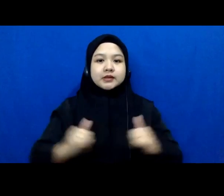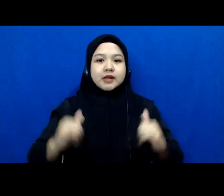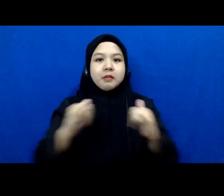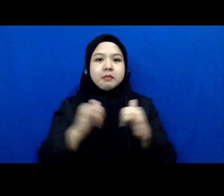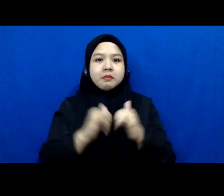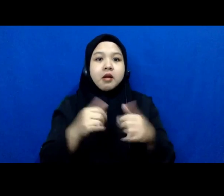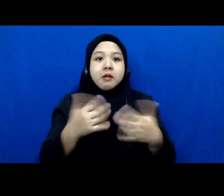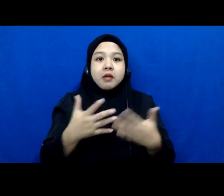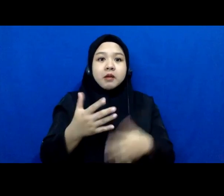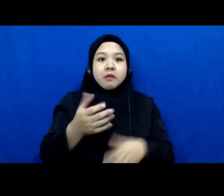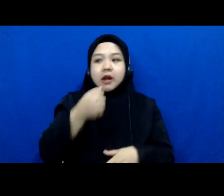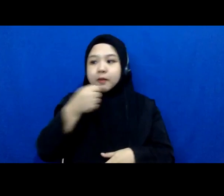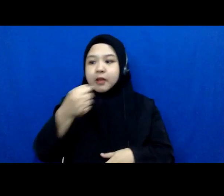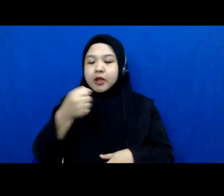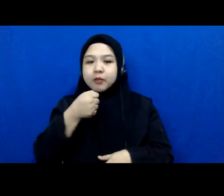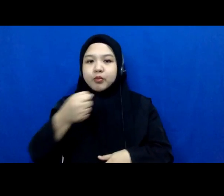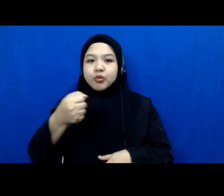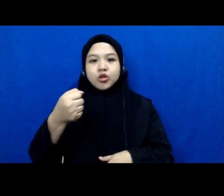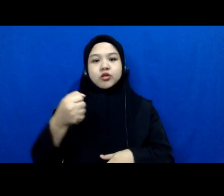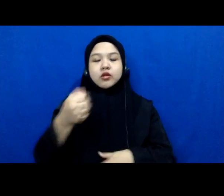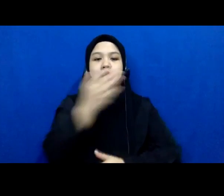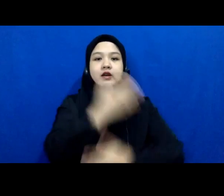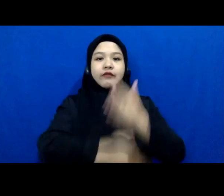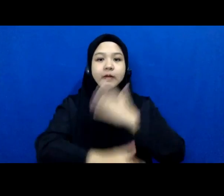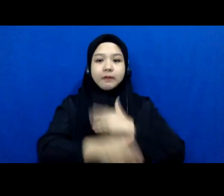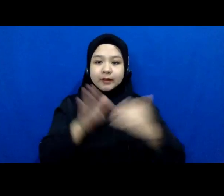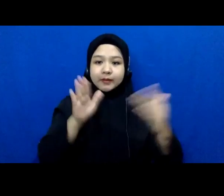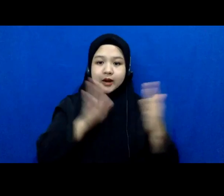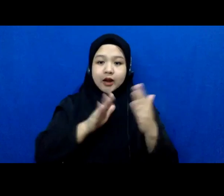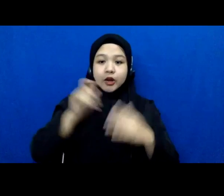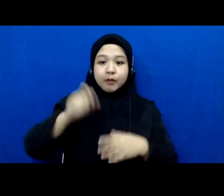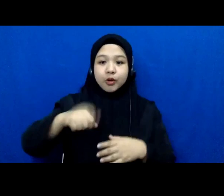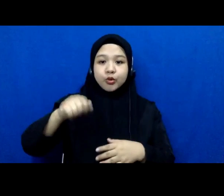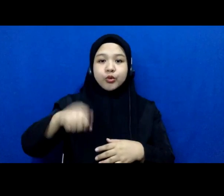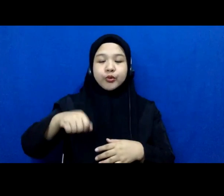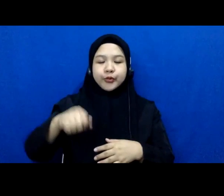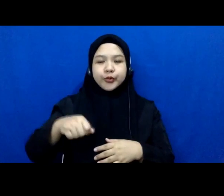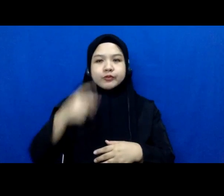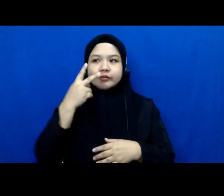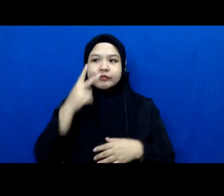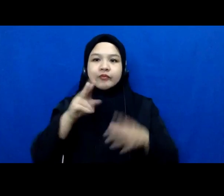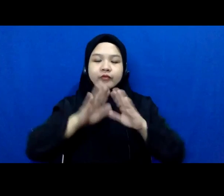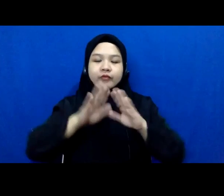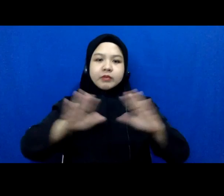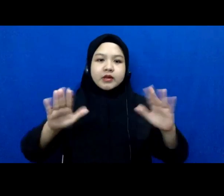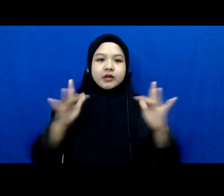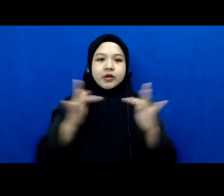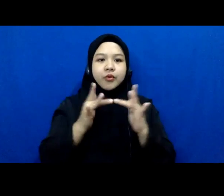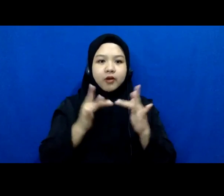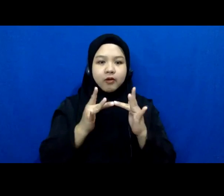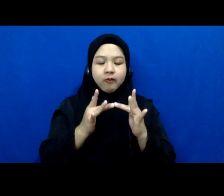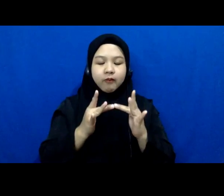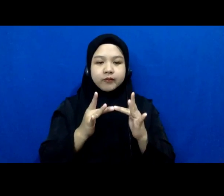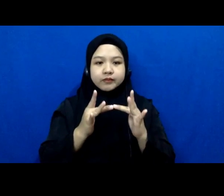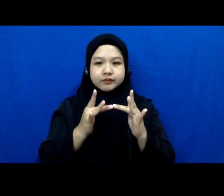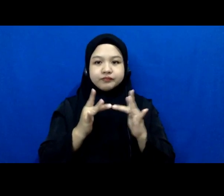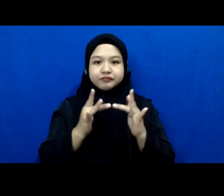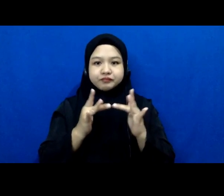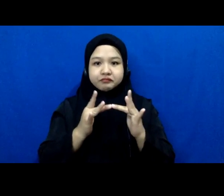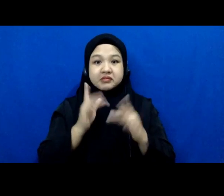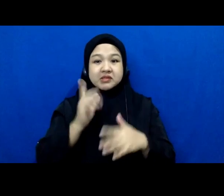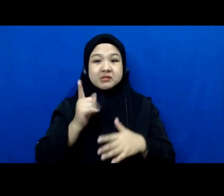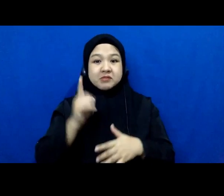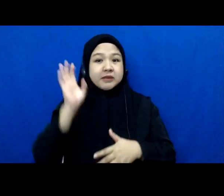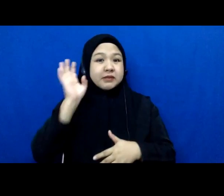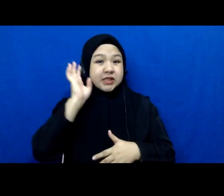isu defable berhadapan hukum di berhadapan hukum di media online selama ini kan isu defable berhadapan